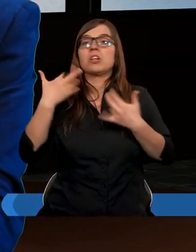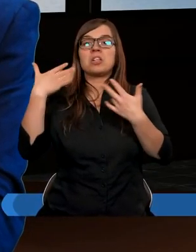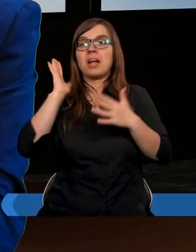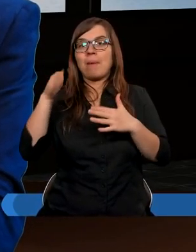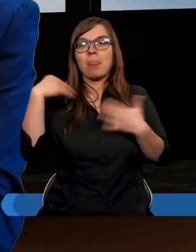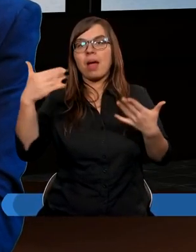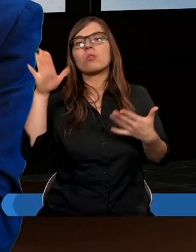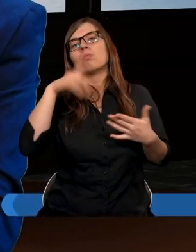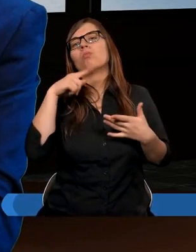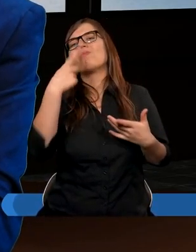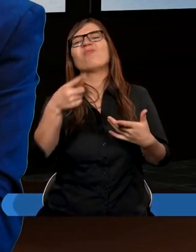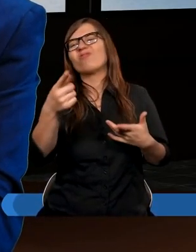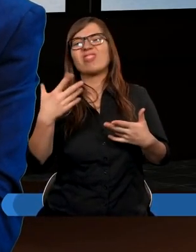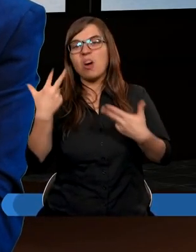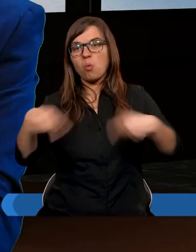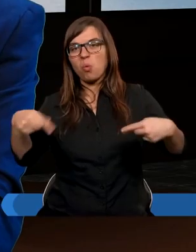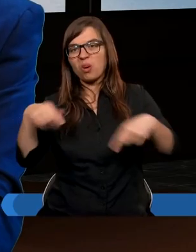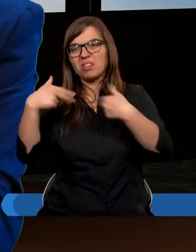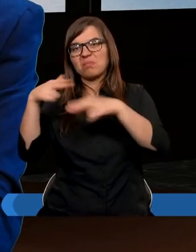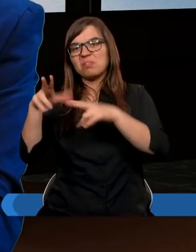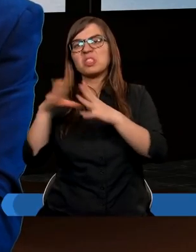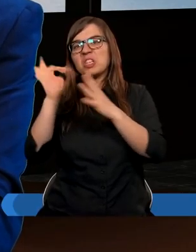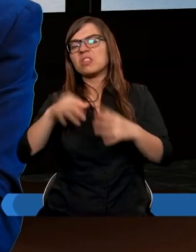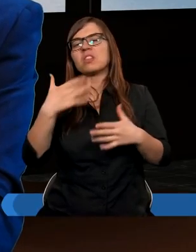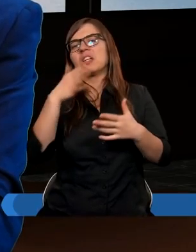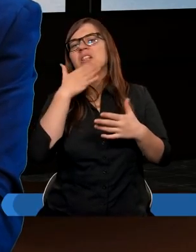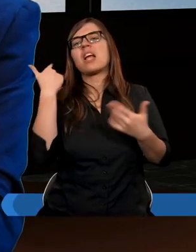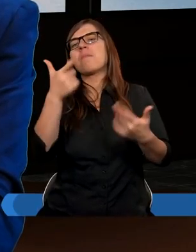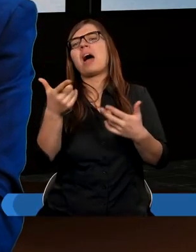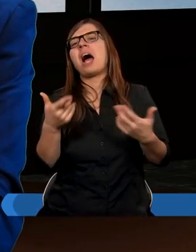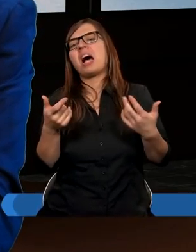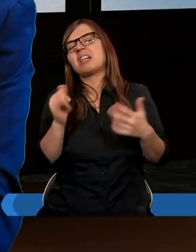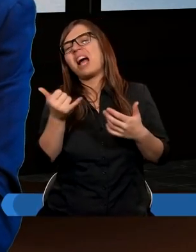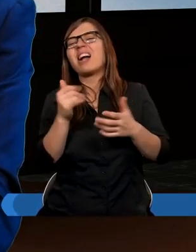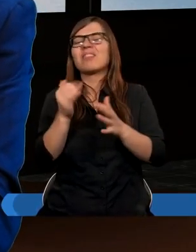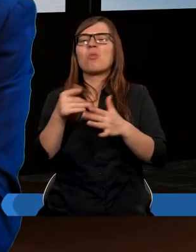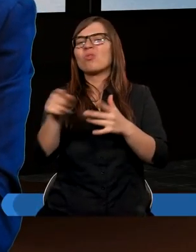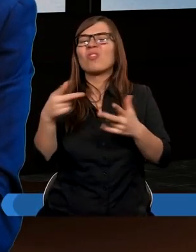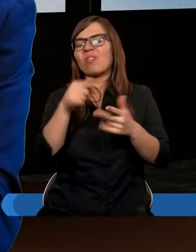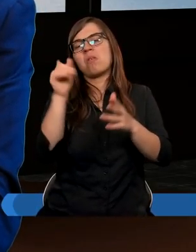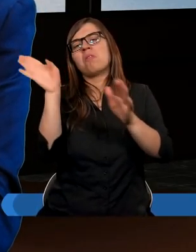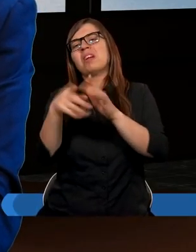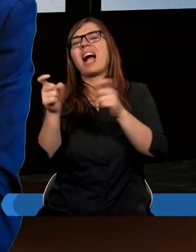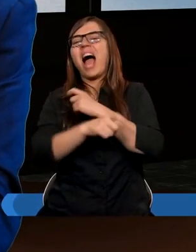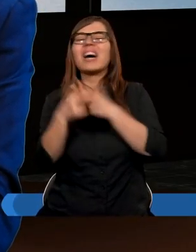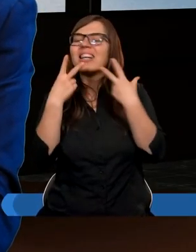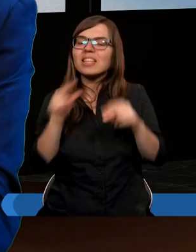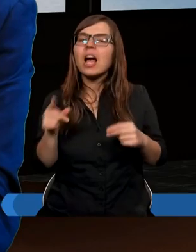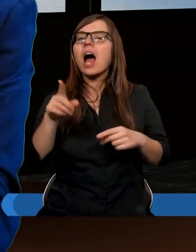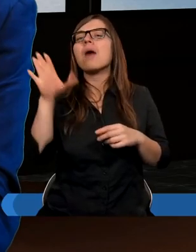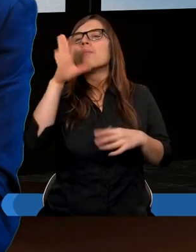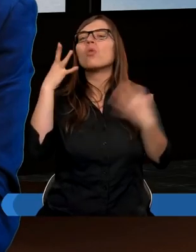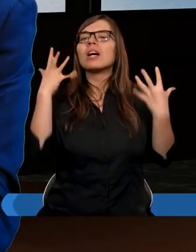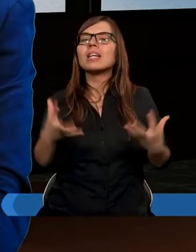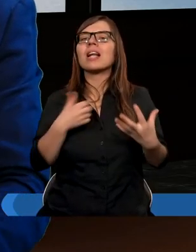powie, słuchaj, nie oddawaję dziesięciny, nie będziesz zbawiony i będziesz potępiony. Nie, tak nie jest. Ale Bóg chce mnie po